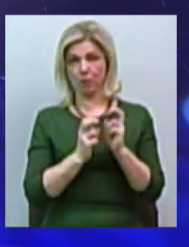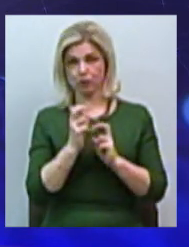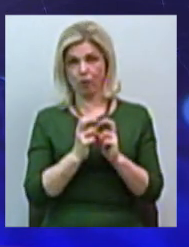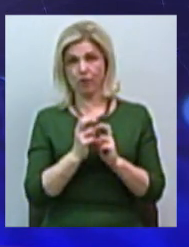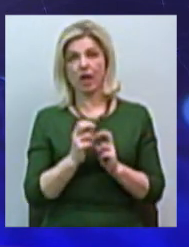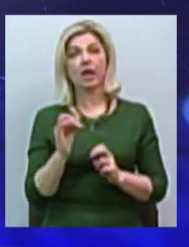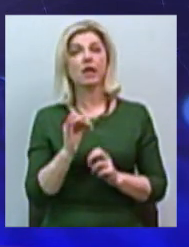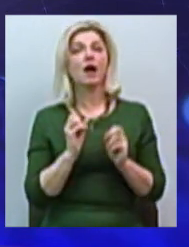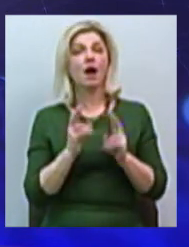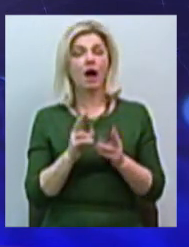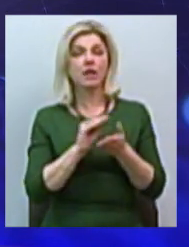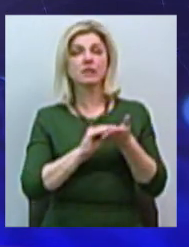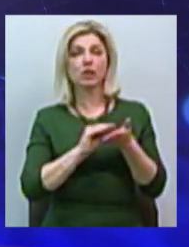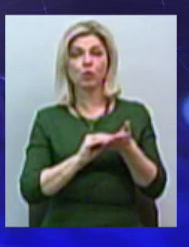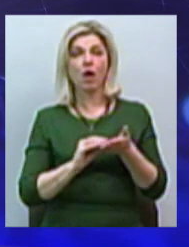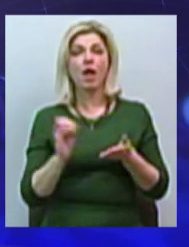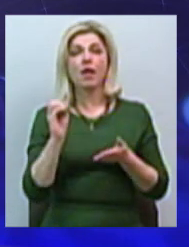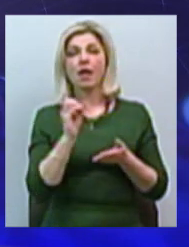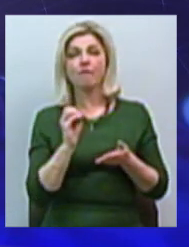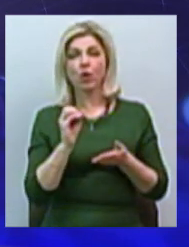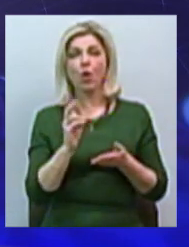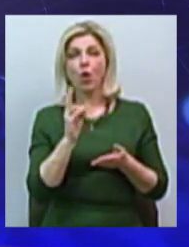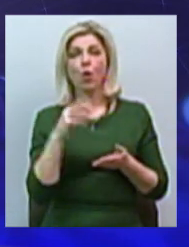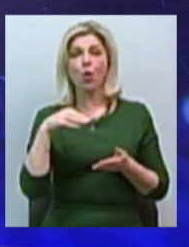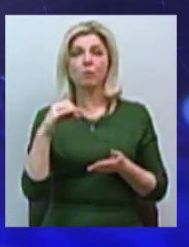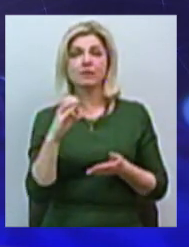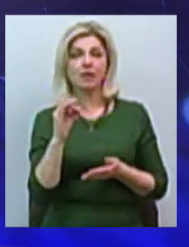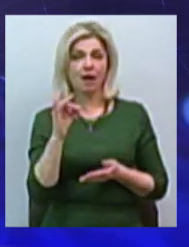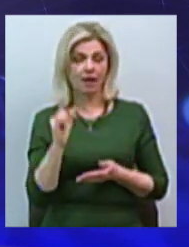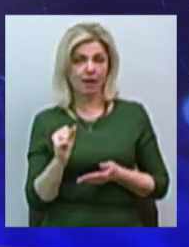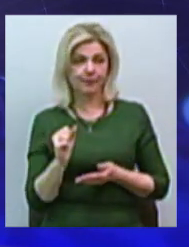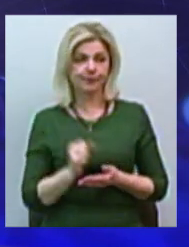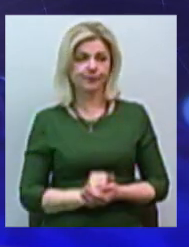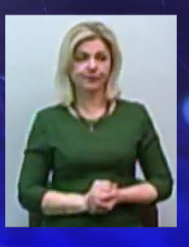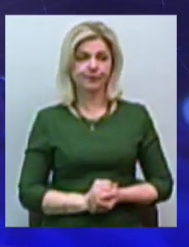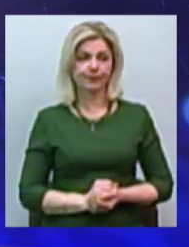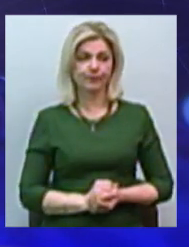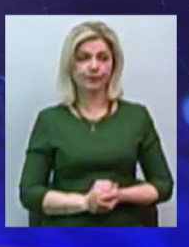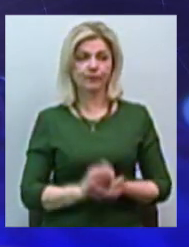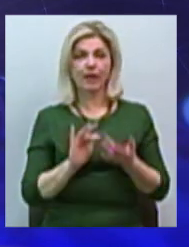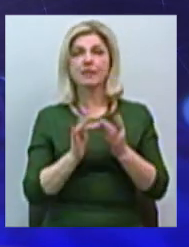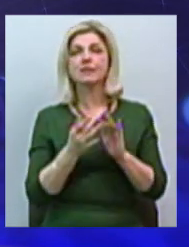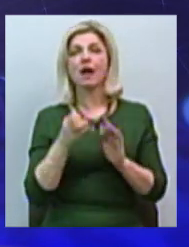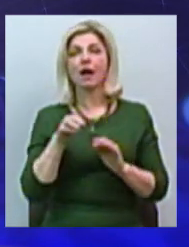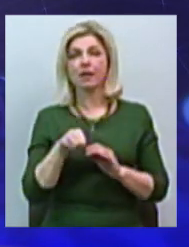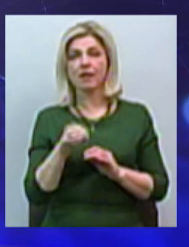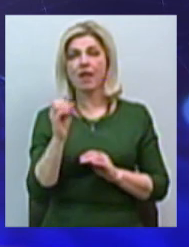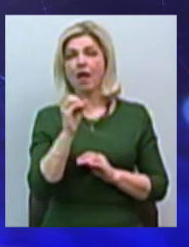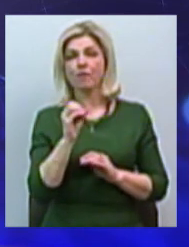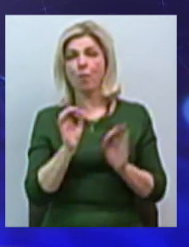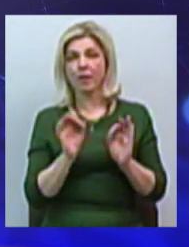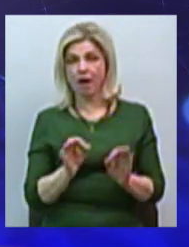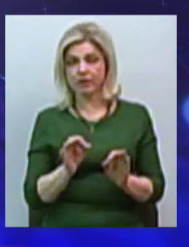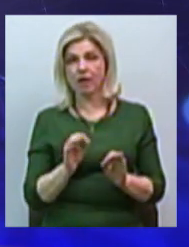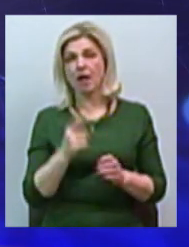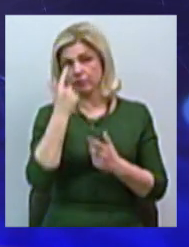як цитує єврокомісара Олівера Варгеї сайт «Європейська правда», він нагадав,